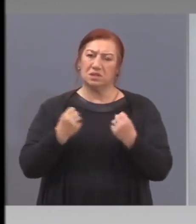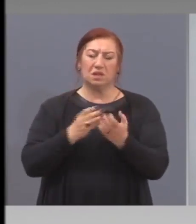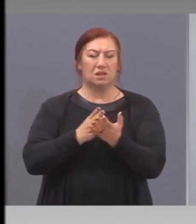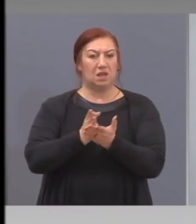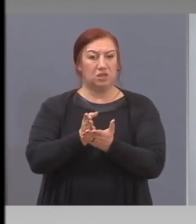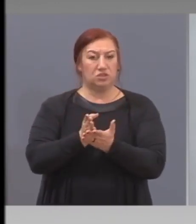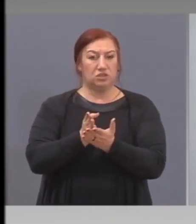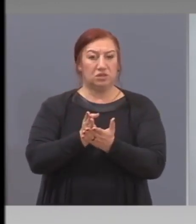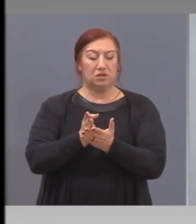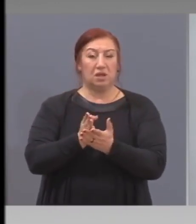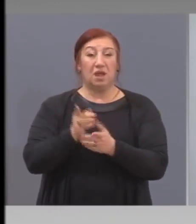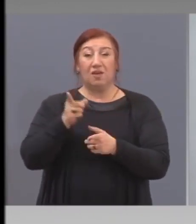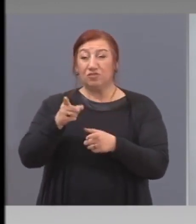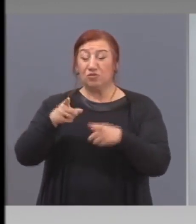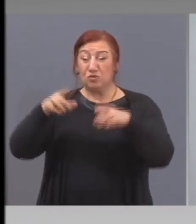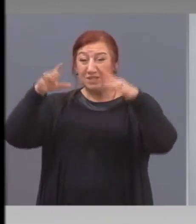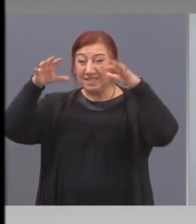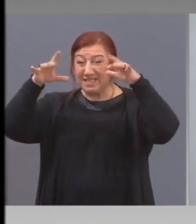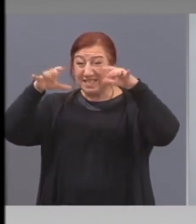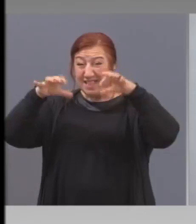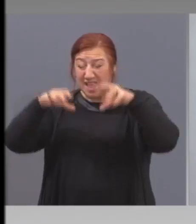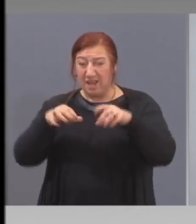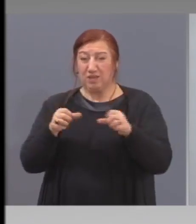тоя държ и сняг те са навън.